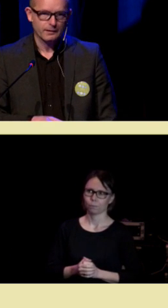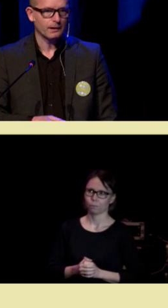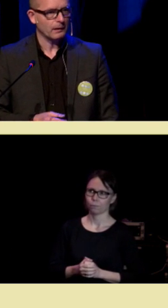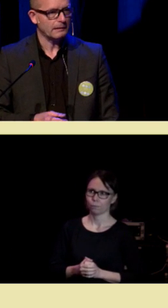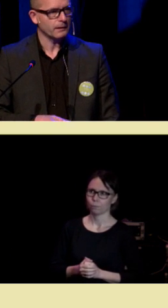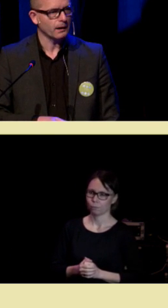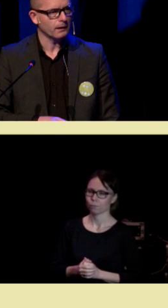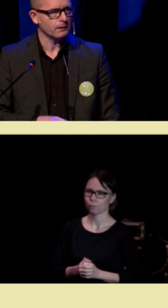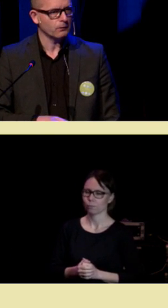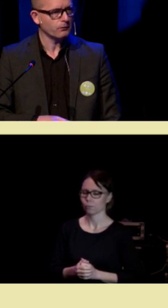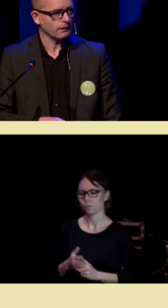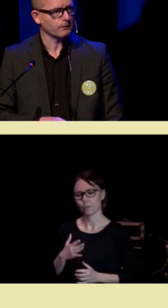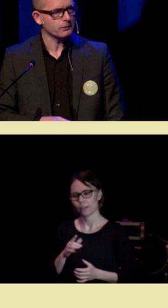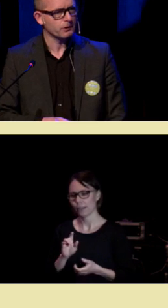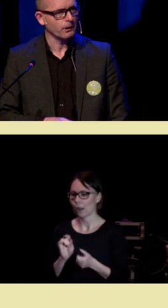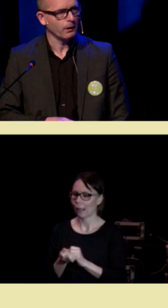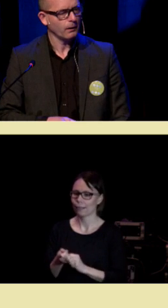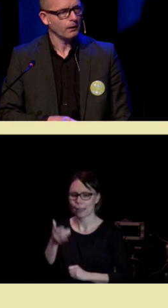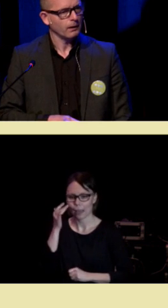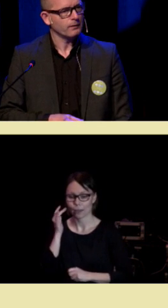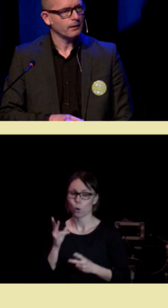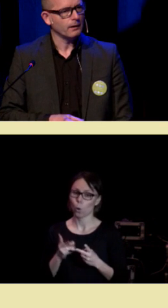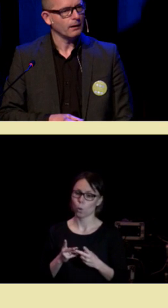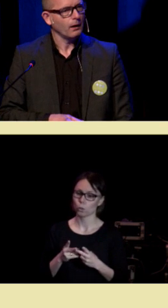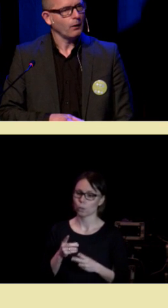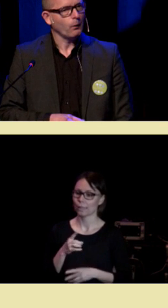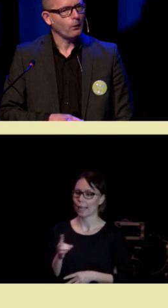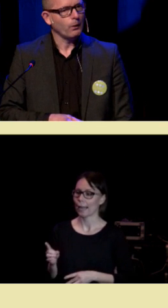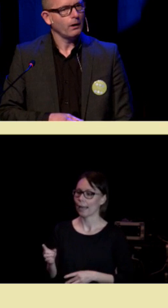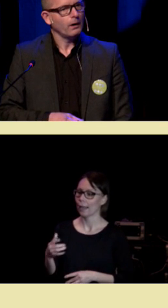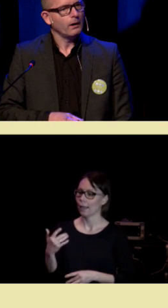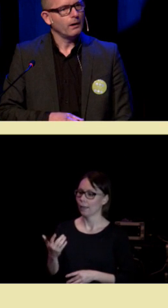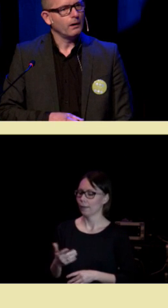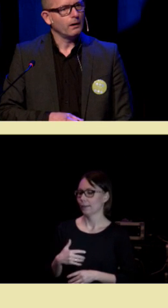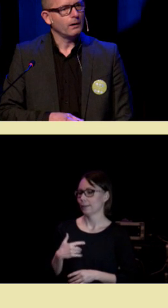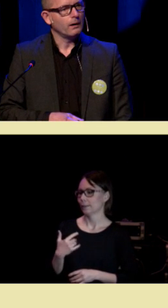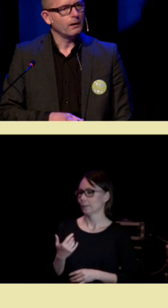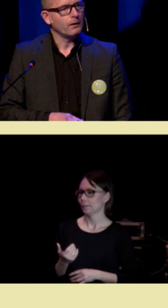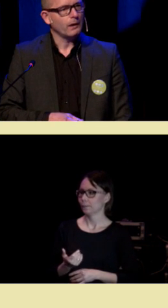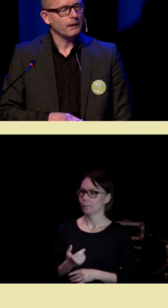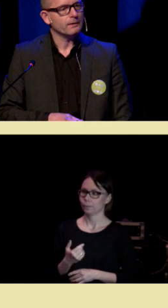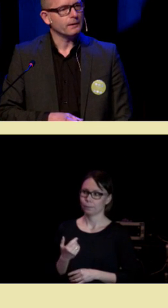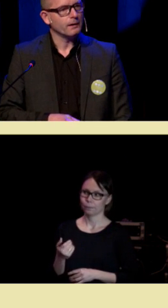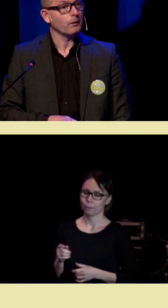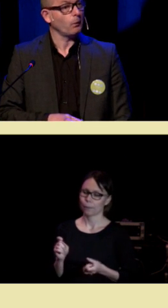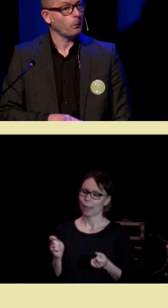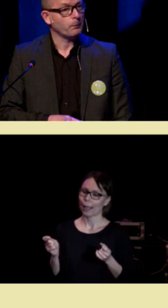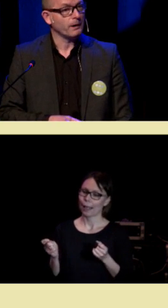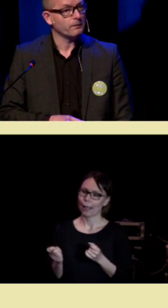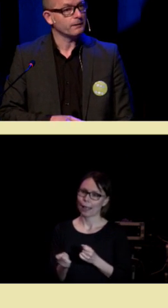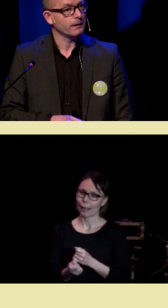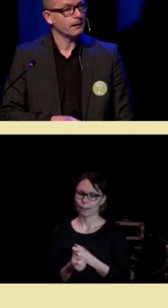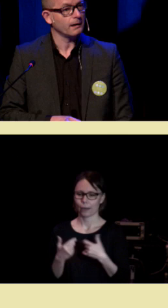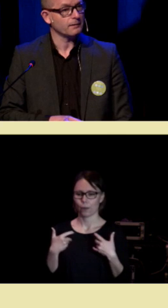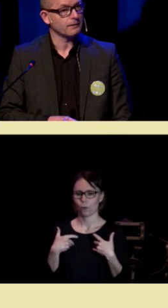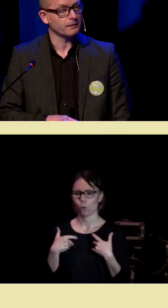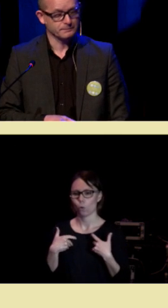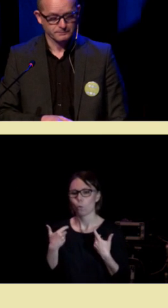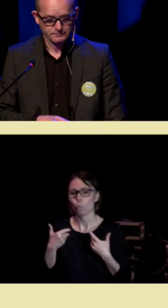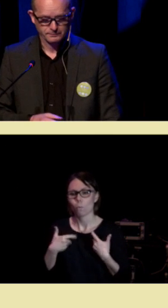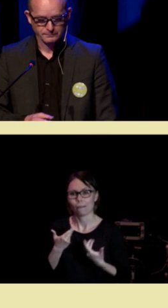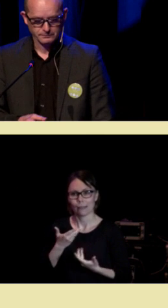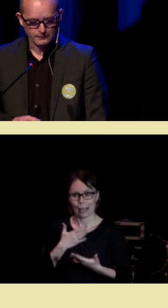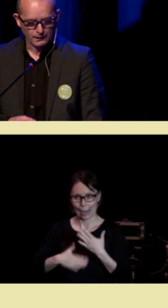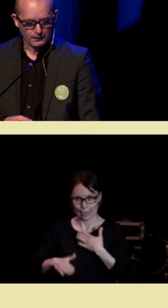til å endre hjerner, og for den saks skyld, til å endre opplevd helse.